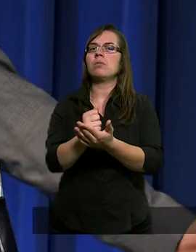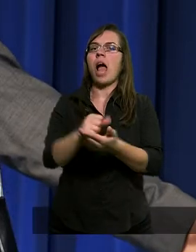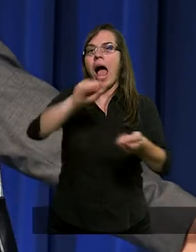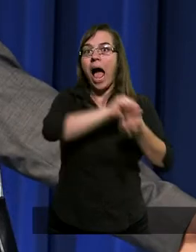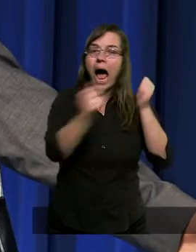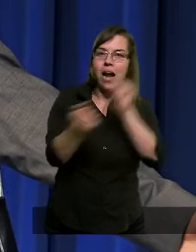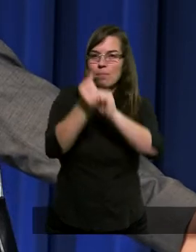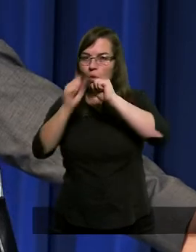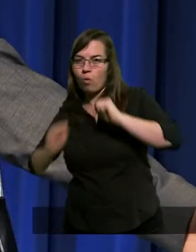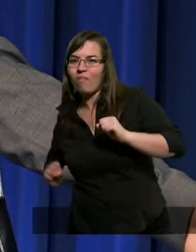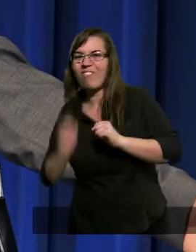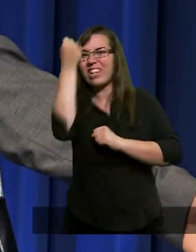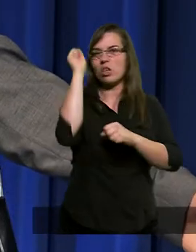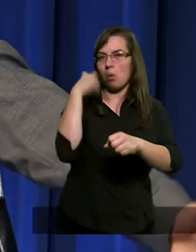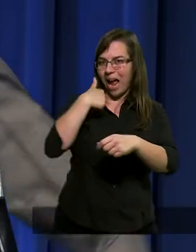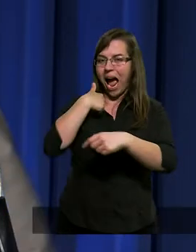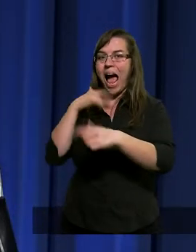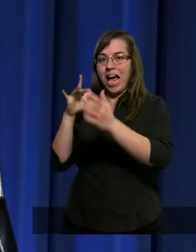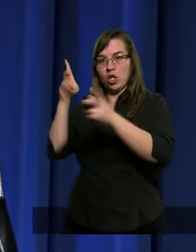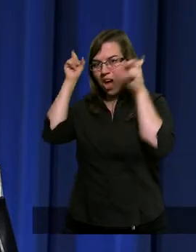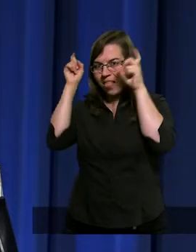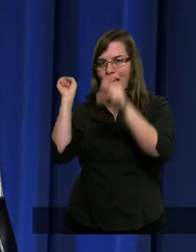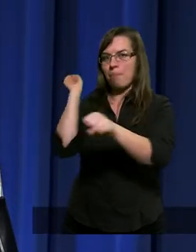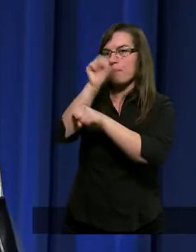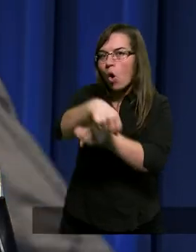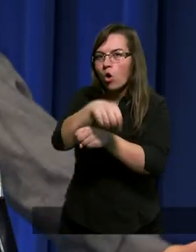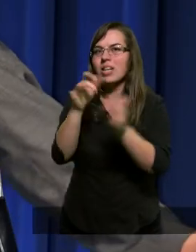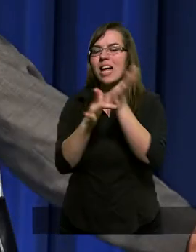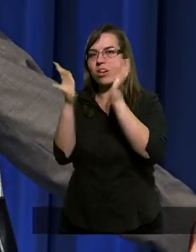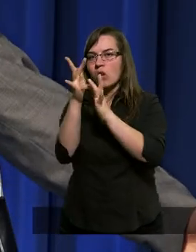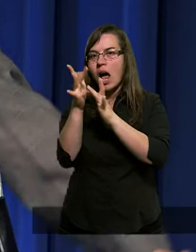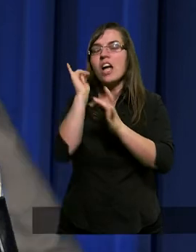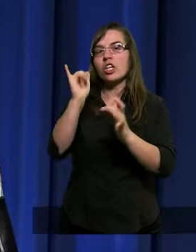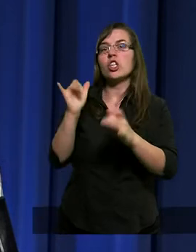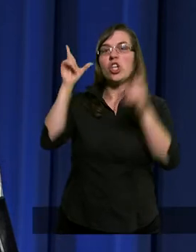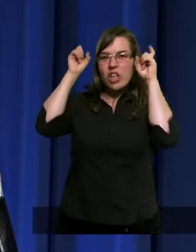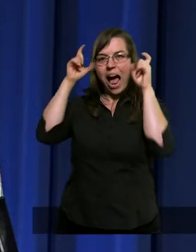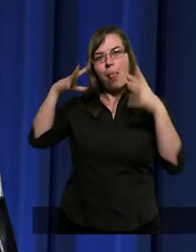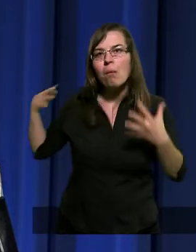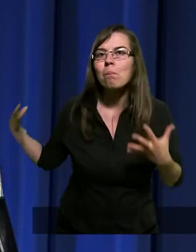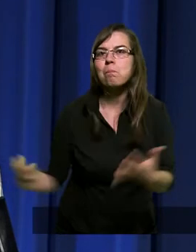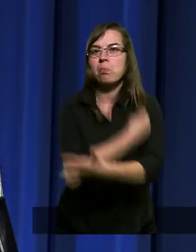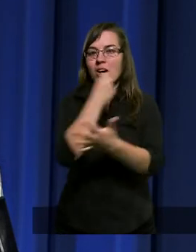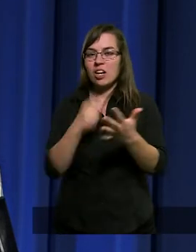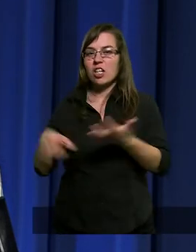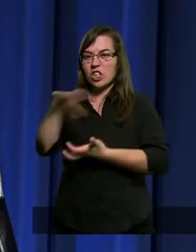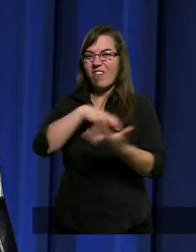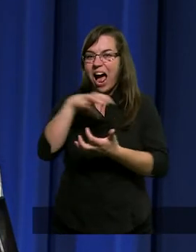Albo zwycięży Jezusa Chrystusa i świat stanie się Jego królestwem,